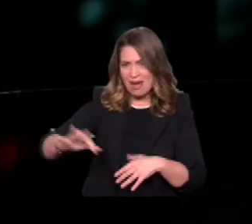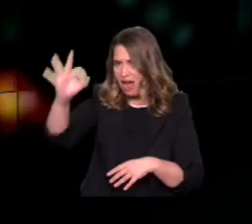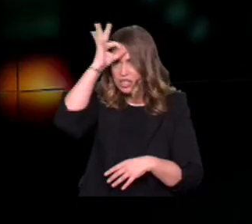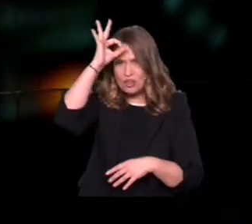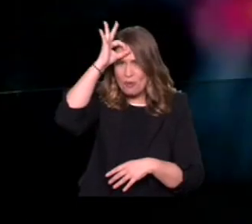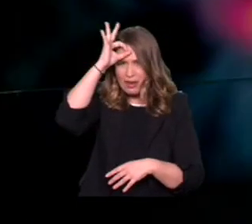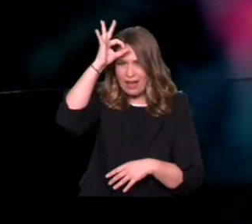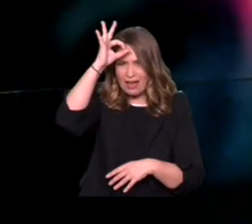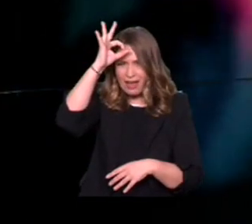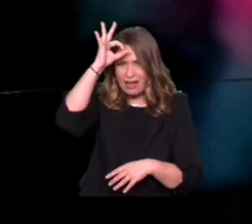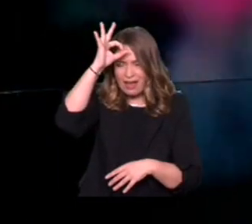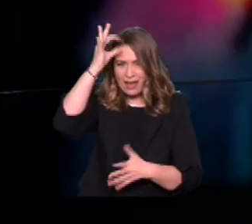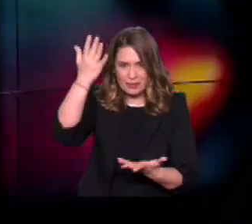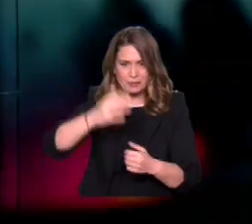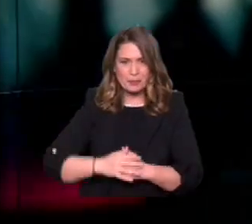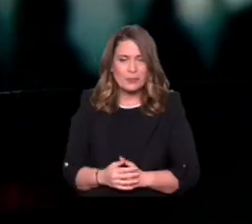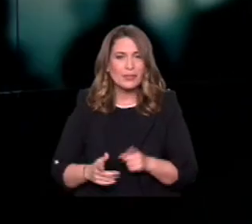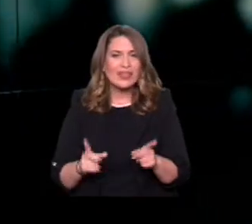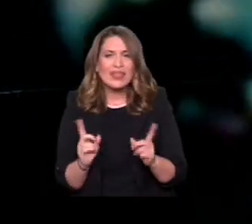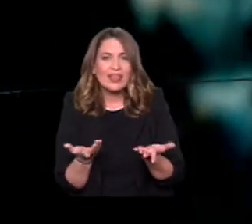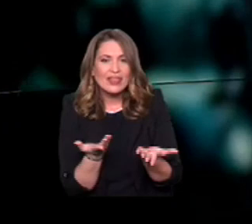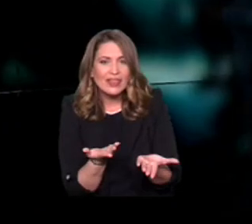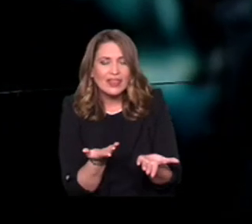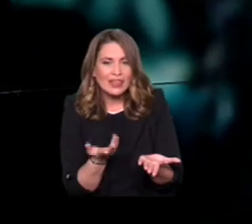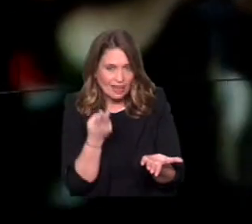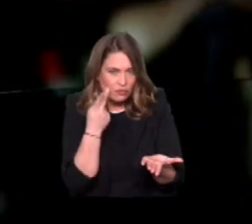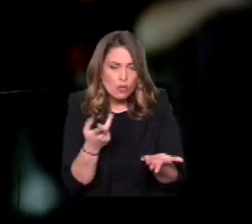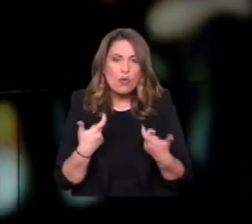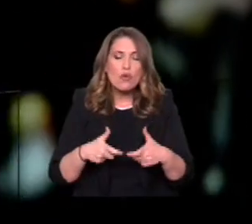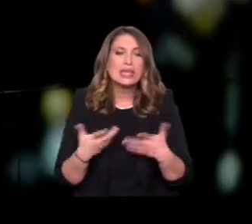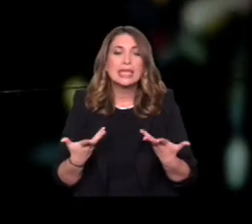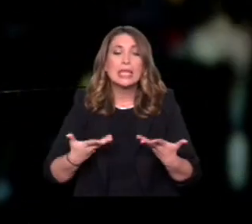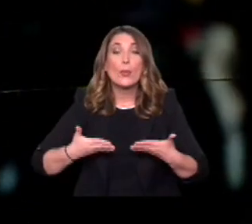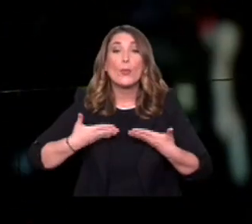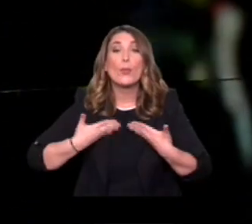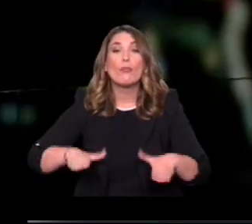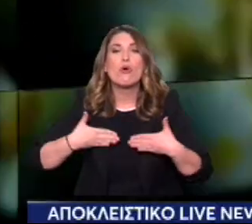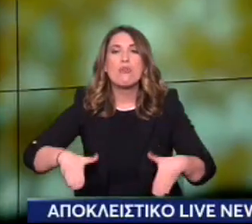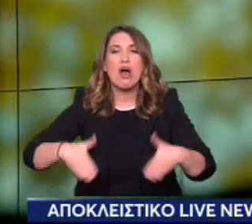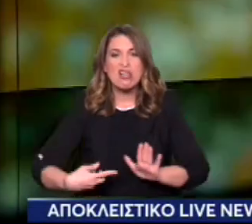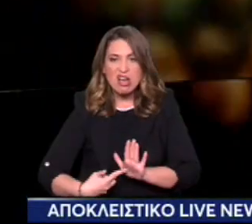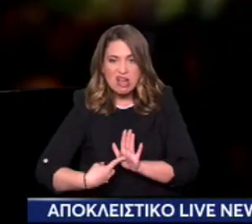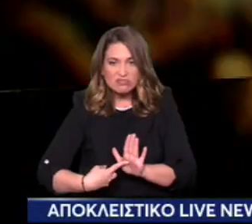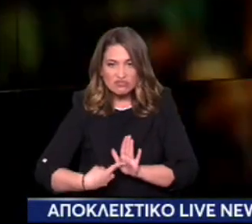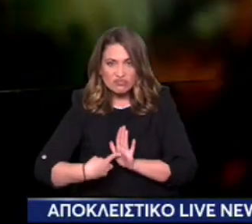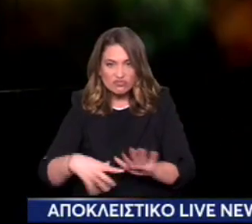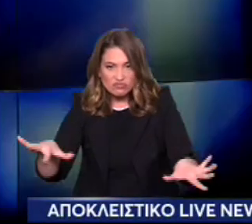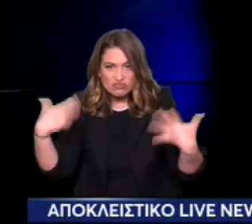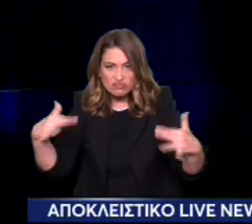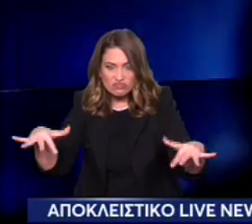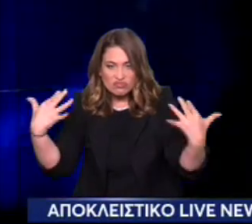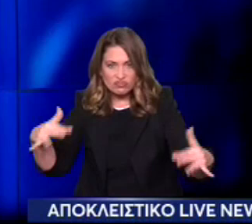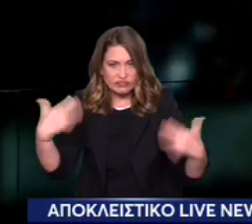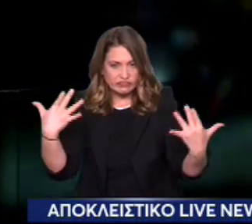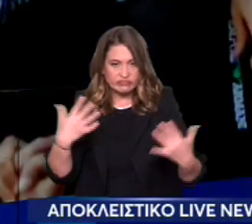Αυτό το υλικό, αυτό που λέμε βίντεοκλίπ, στην ουσία είναι ένα προπαγανδιστικό υλικό εγκληματικής δράσης. Το λέω γιατί δεν είναι